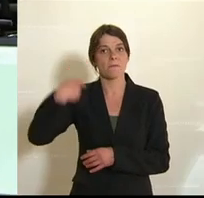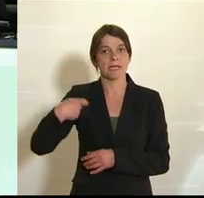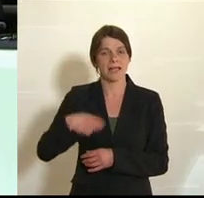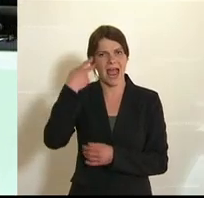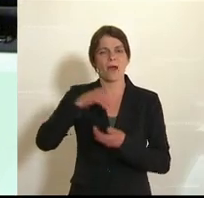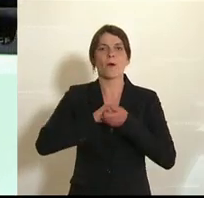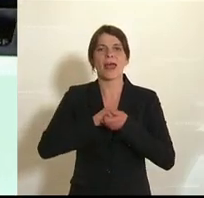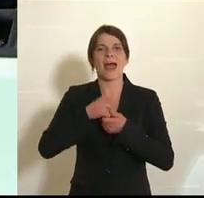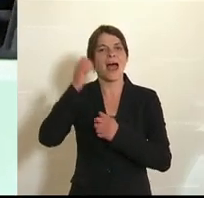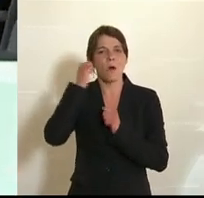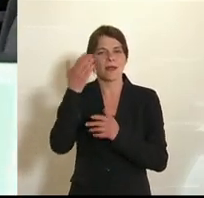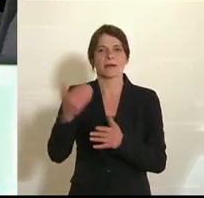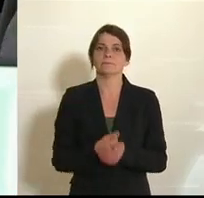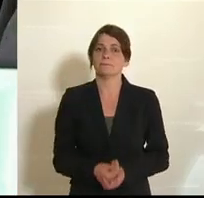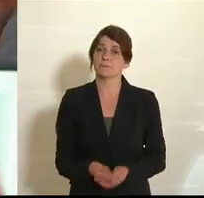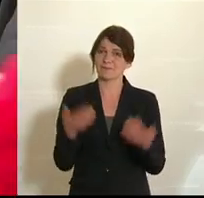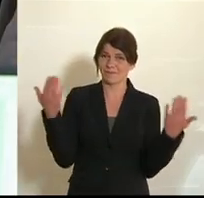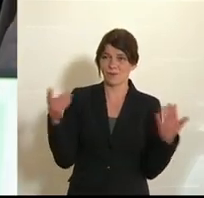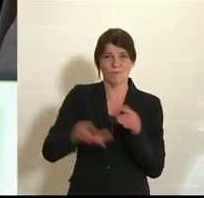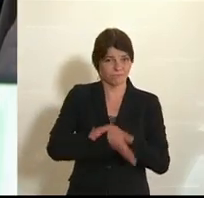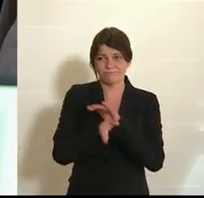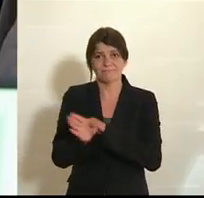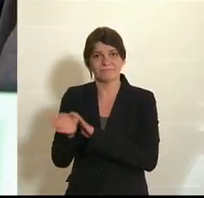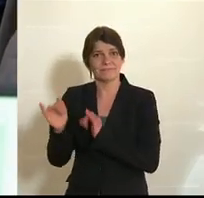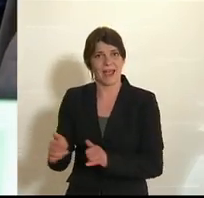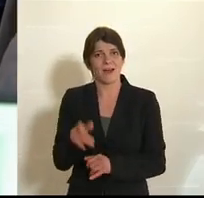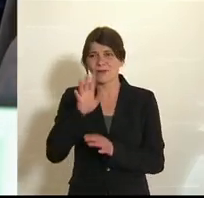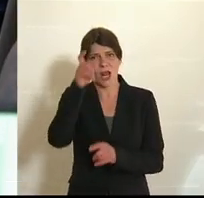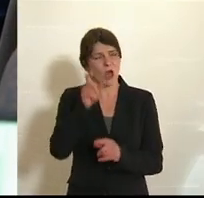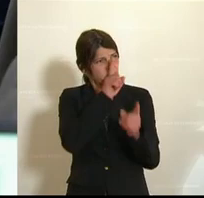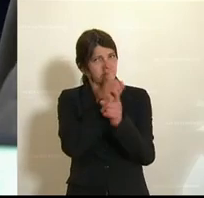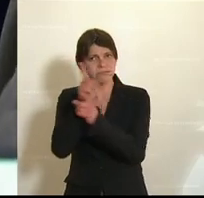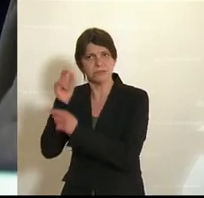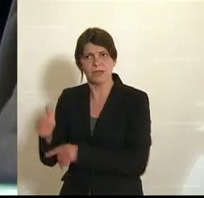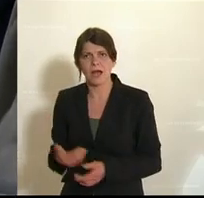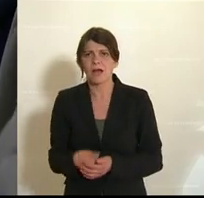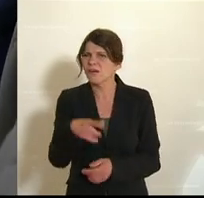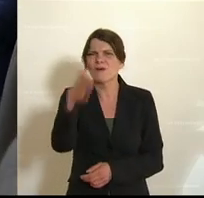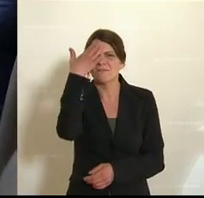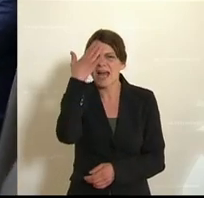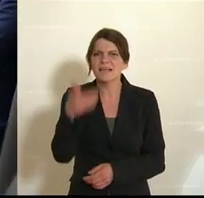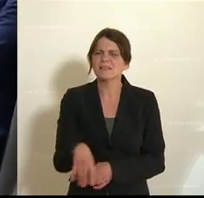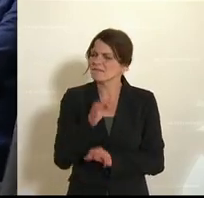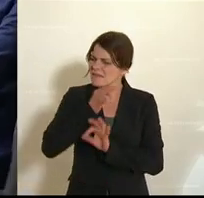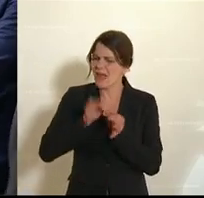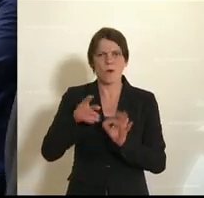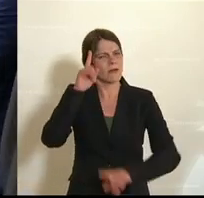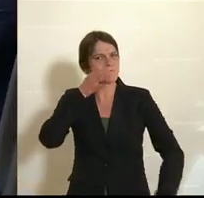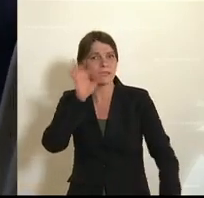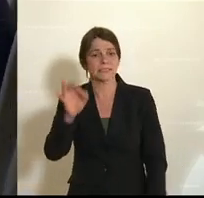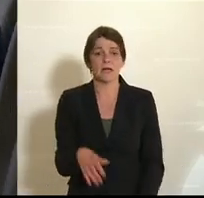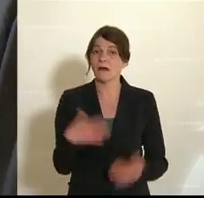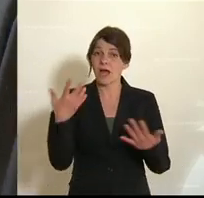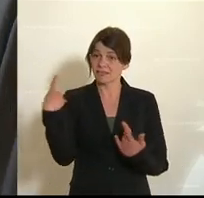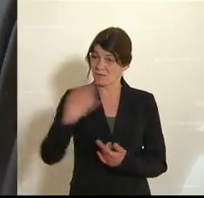Am Wort ist Dagmar Belakowitsch, FPÖ. Sie reden doch mit vielen, Sie wissen es besser, Sie wissen, dass das, was Sie hier jetzt